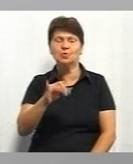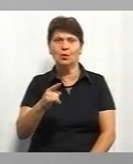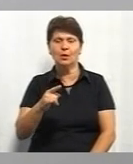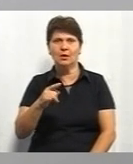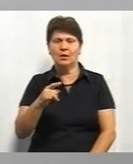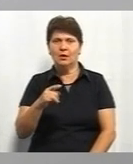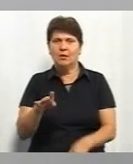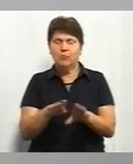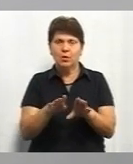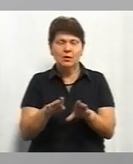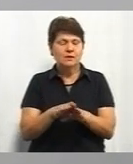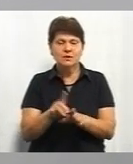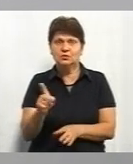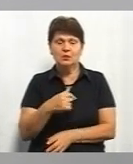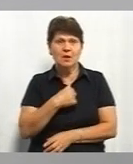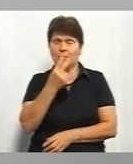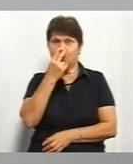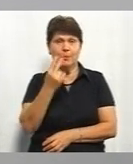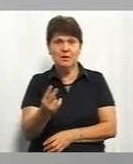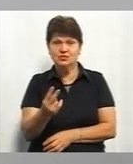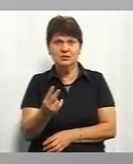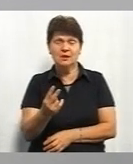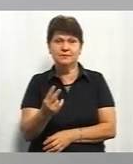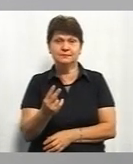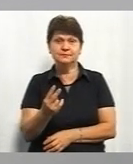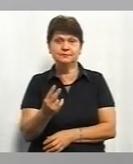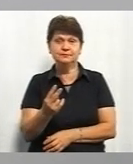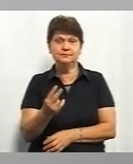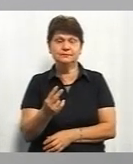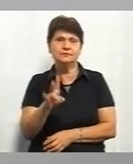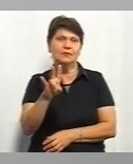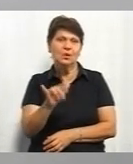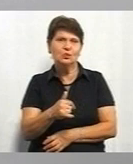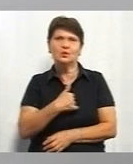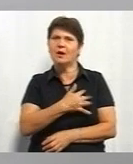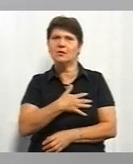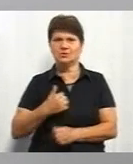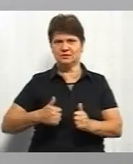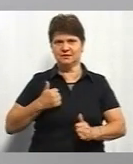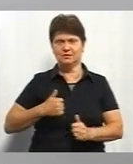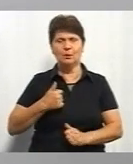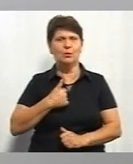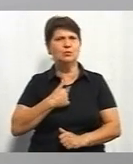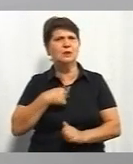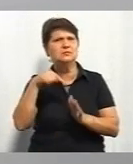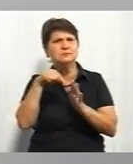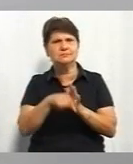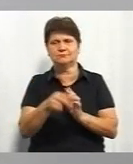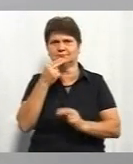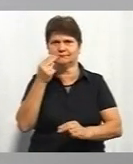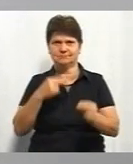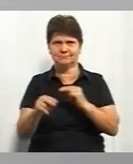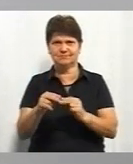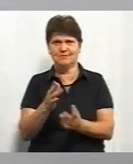побачили. Порівнюючи з тим, що я побачила. Ну, я не хочу хвилиця, але в нас значно кращі умови перебування